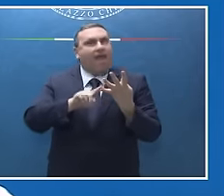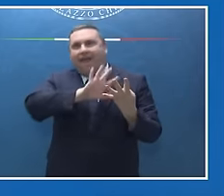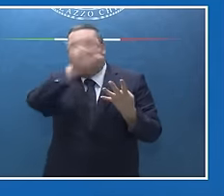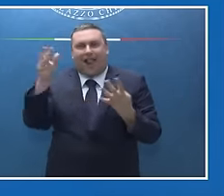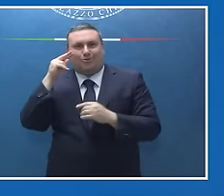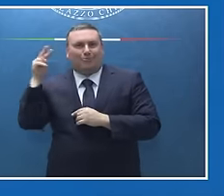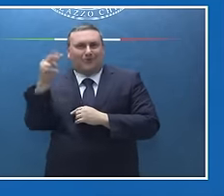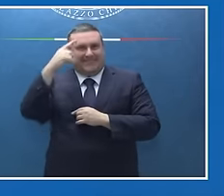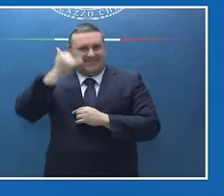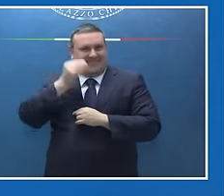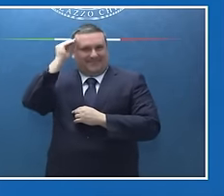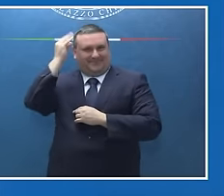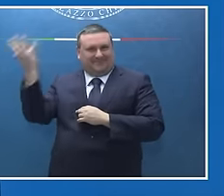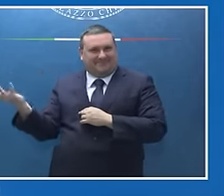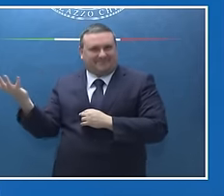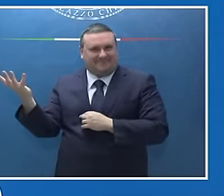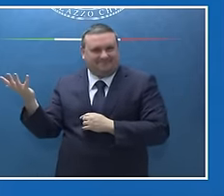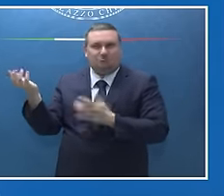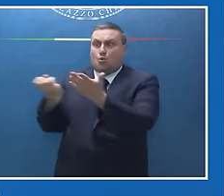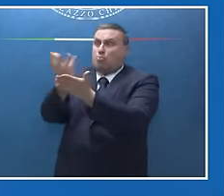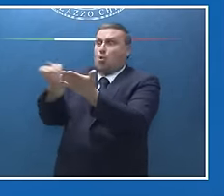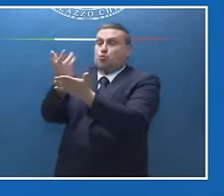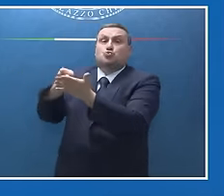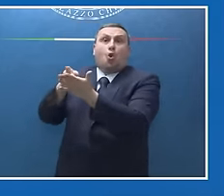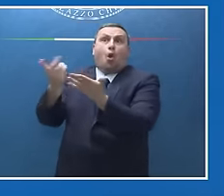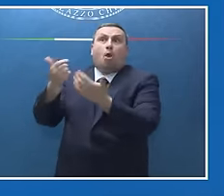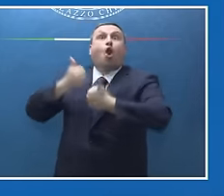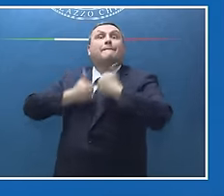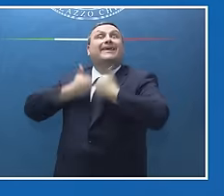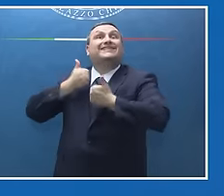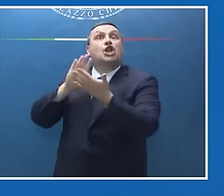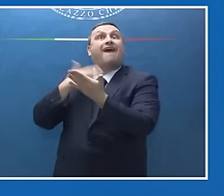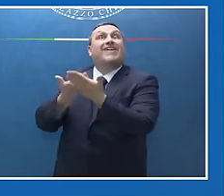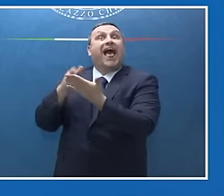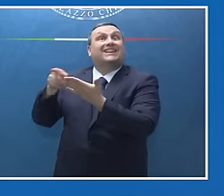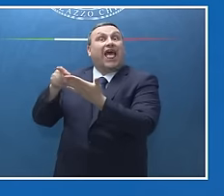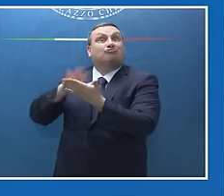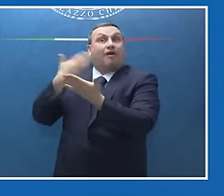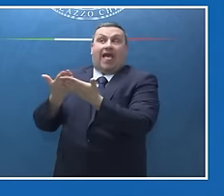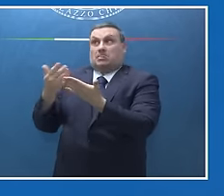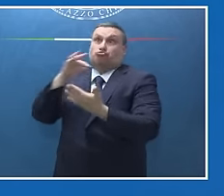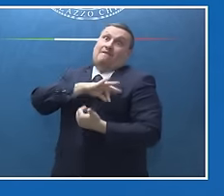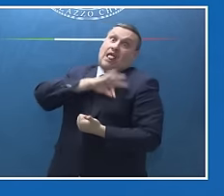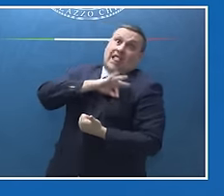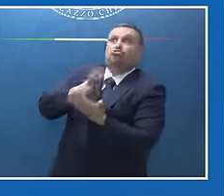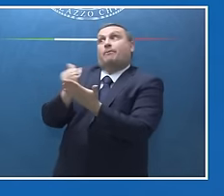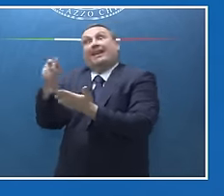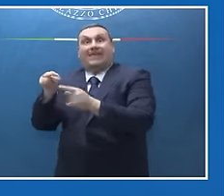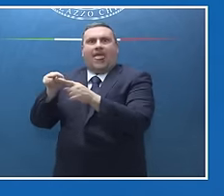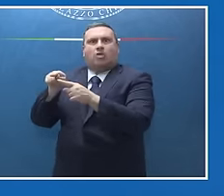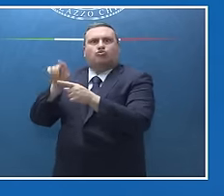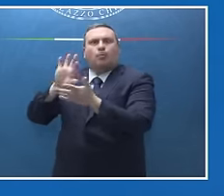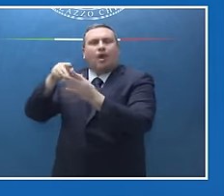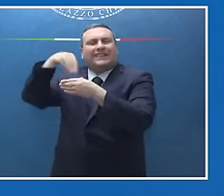tutte le grandi innovazioni che producono vantaggi o svantaggi competitivi portano con sé anche tensioni e quindi